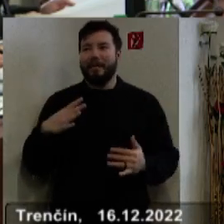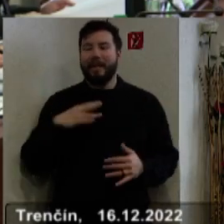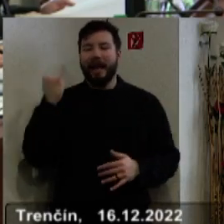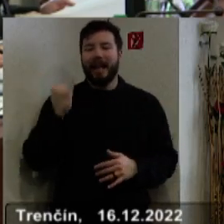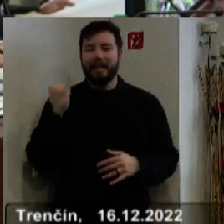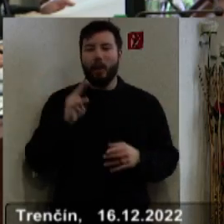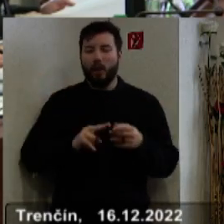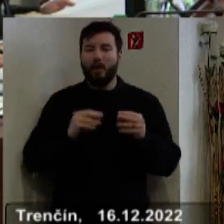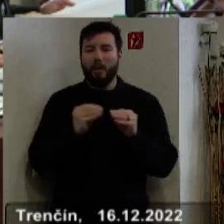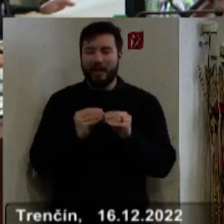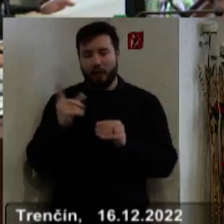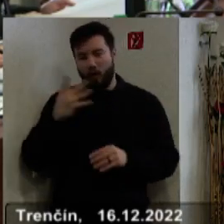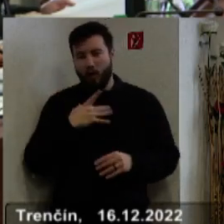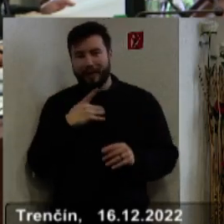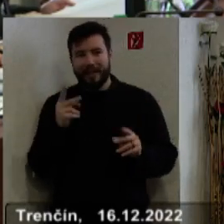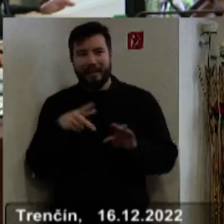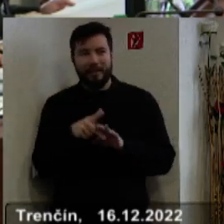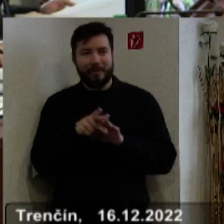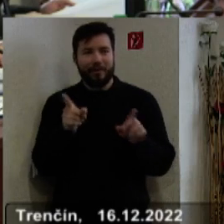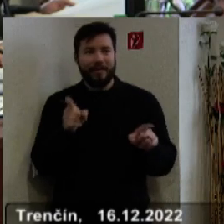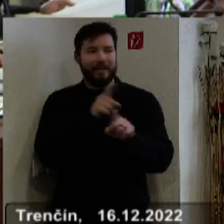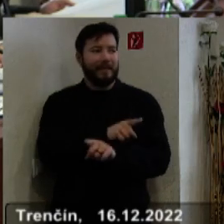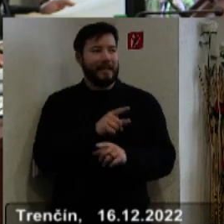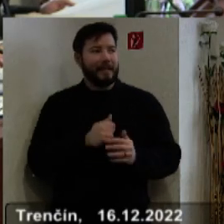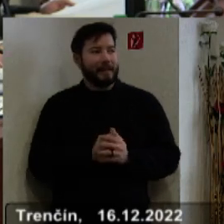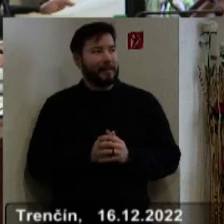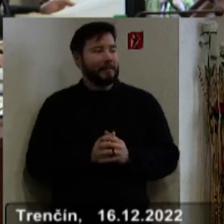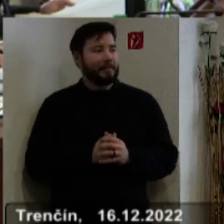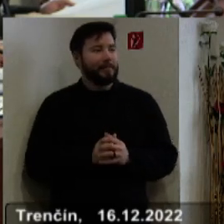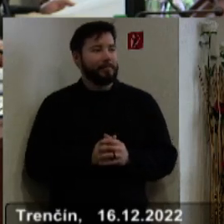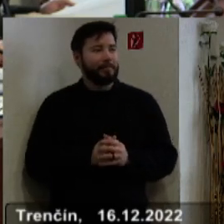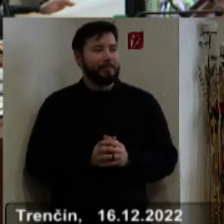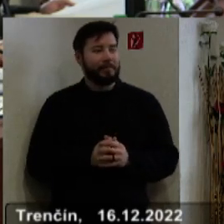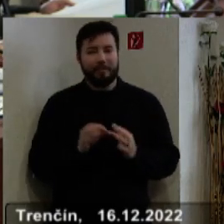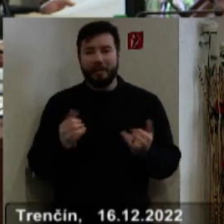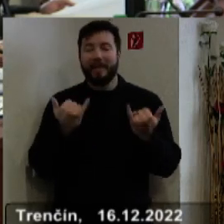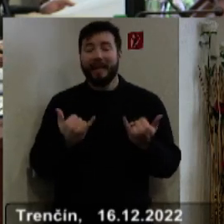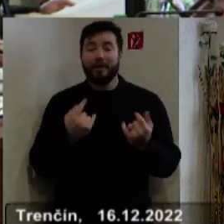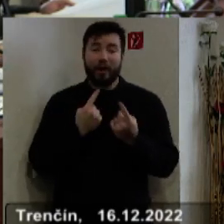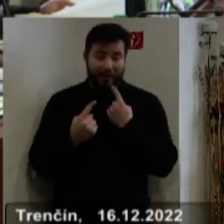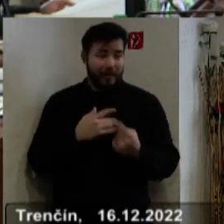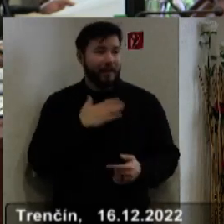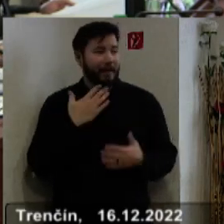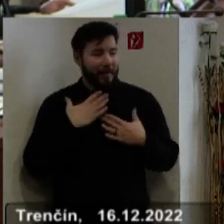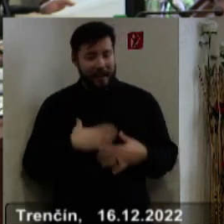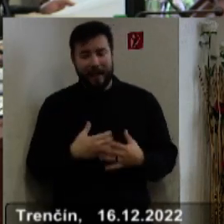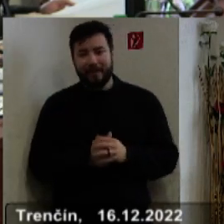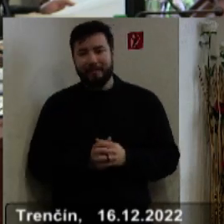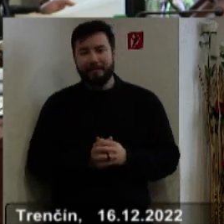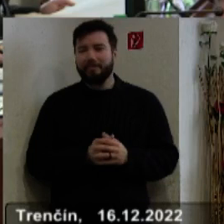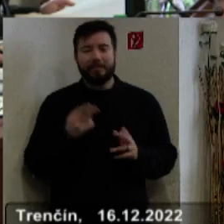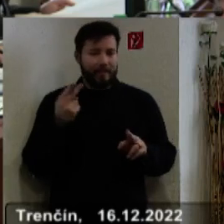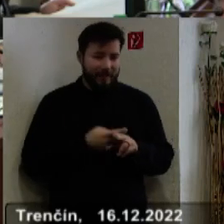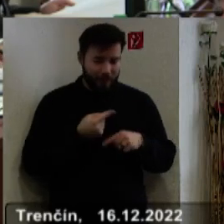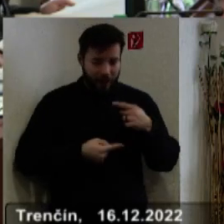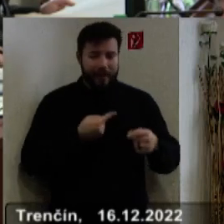Brestenskému a zabezpečí potom zájmenu. Dnešné rokovanie, ja som veľmi rád. Už